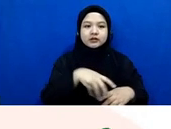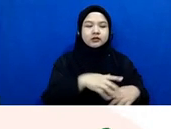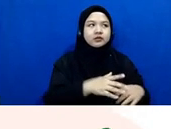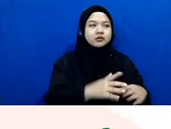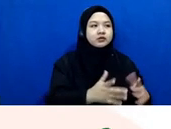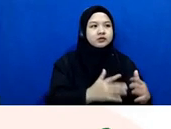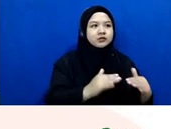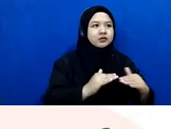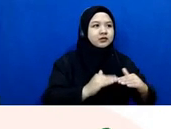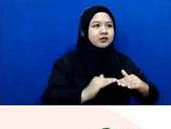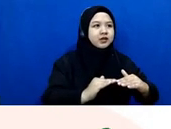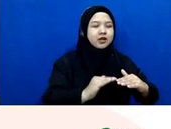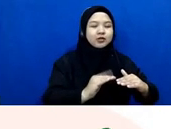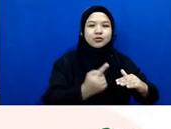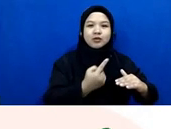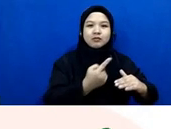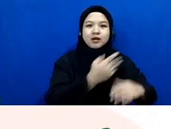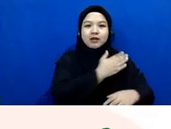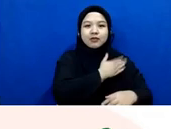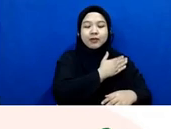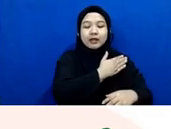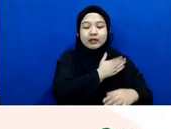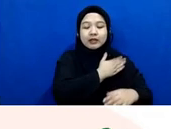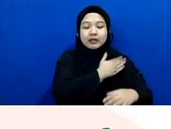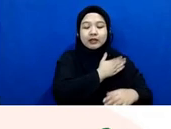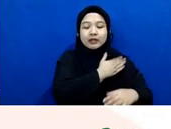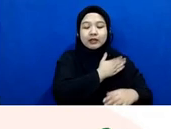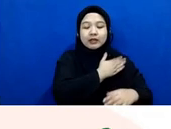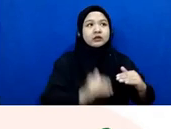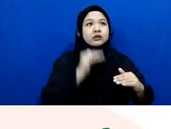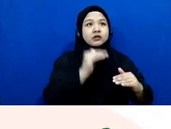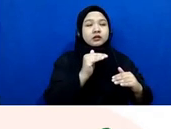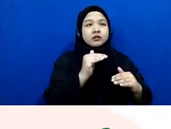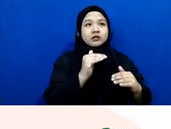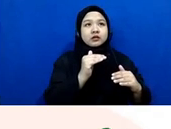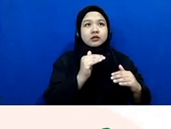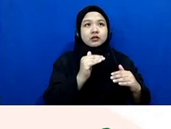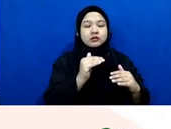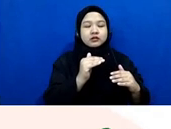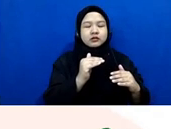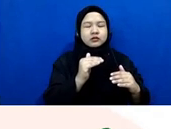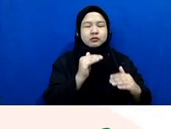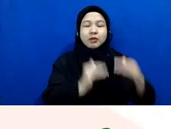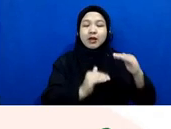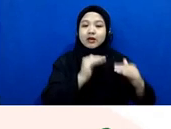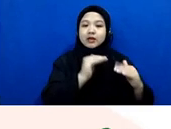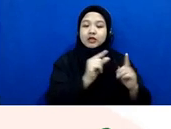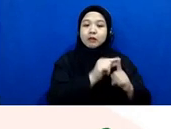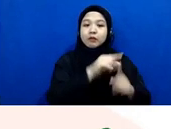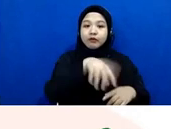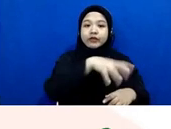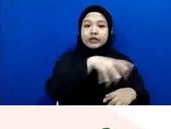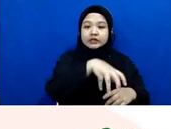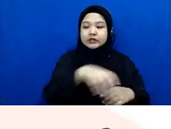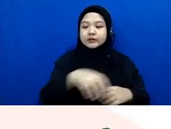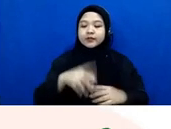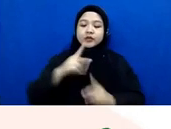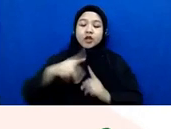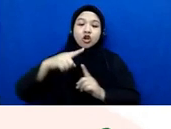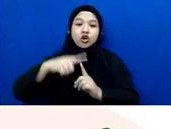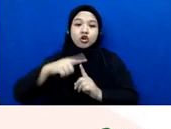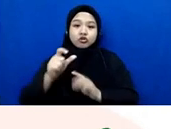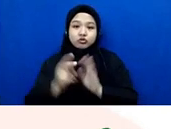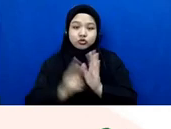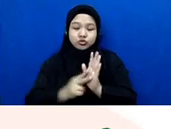yang umum ya tingkat pertamanya kabupaten terus tingkat bandingnya di provinsi sementara kalau TUN tingkat pertamanya itu adalah